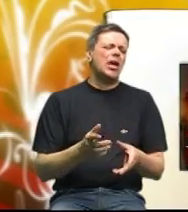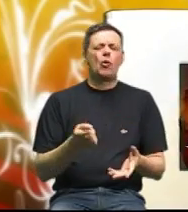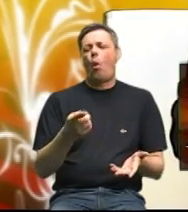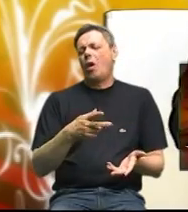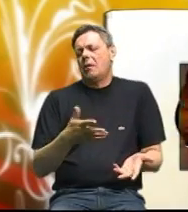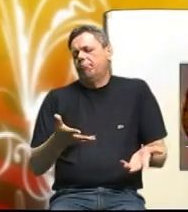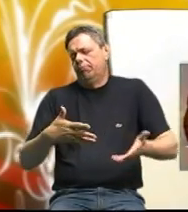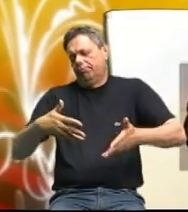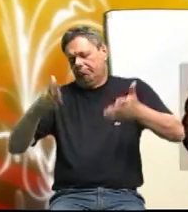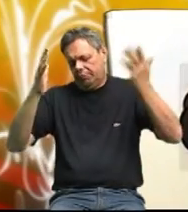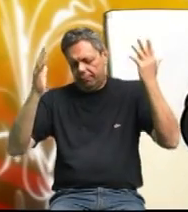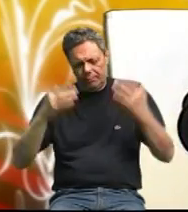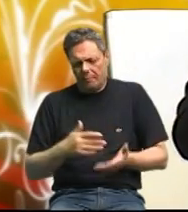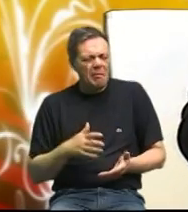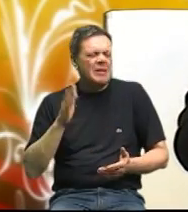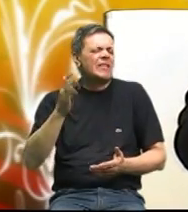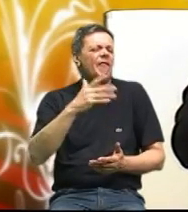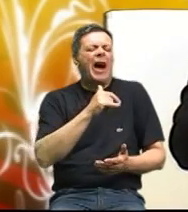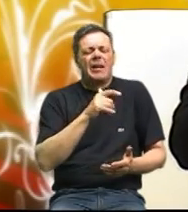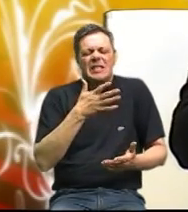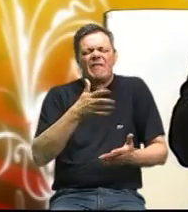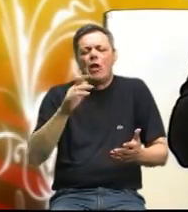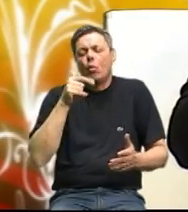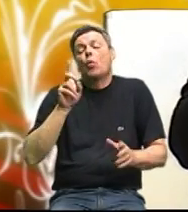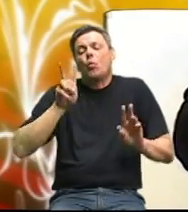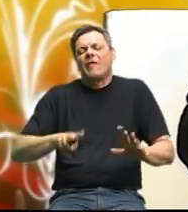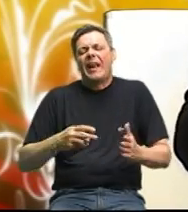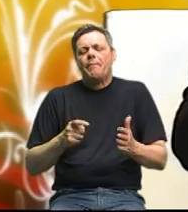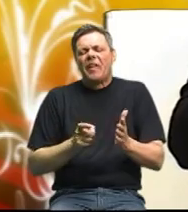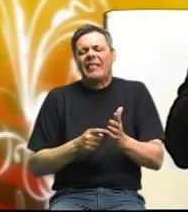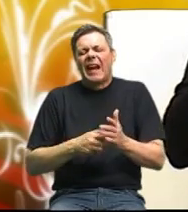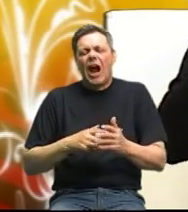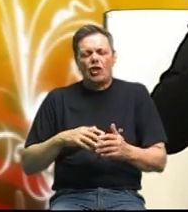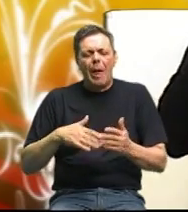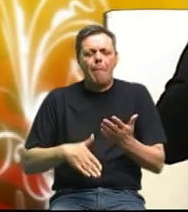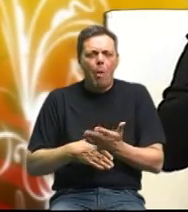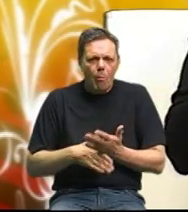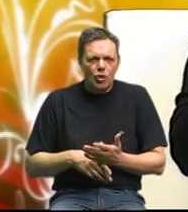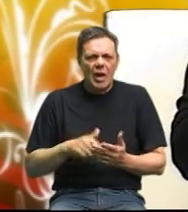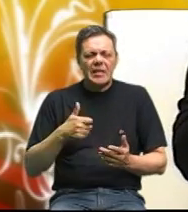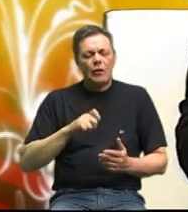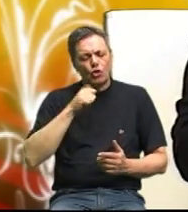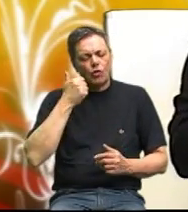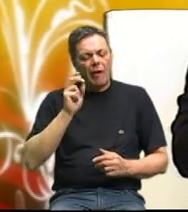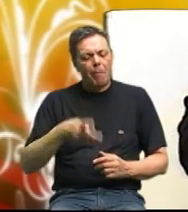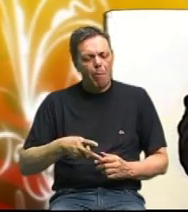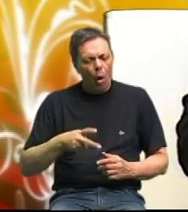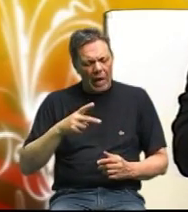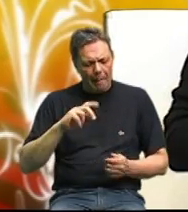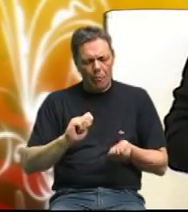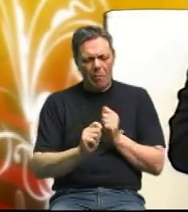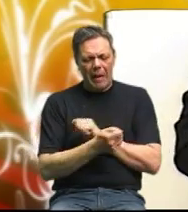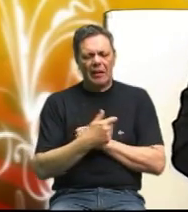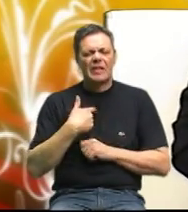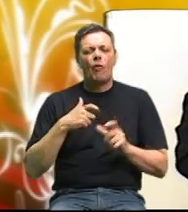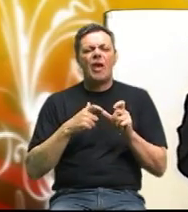koji tražija pomoć zbog toga što čovjek mora promijeniti svoje mišljenje. I